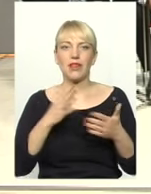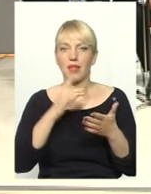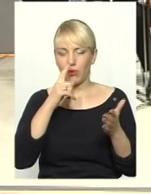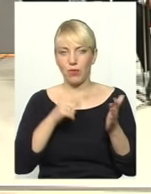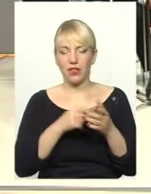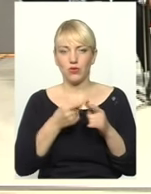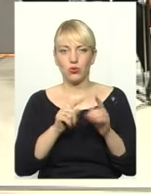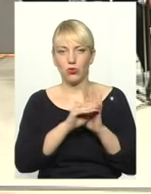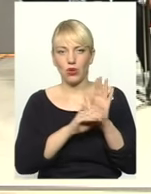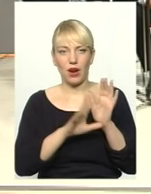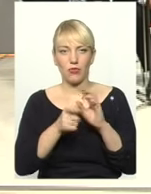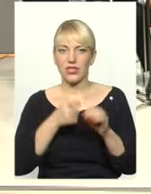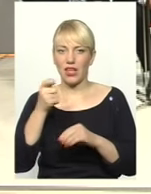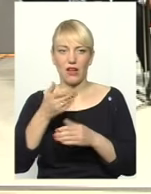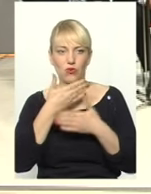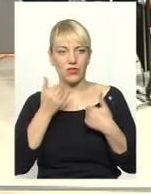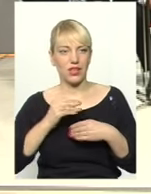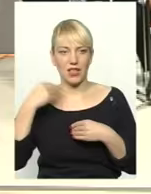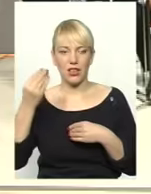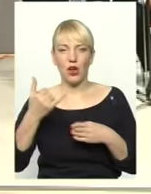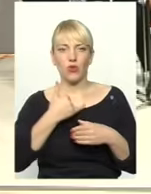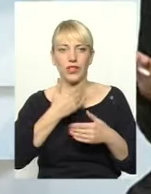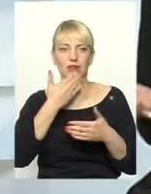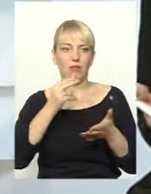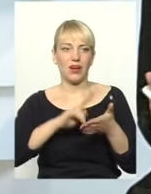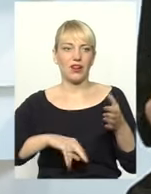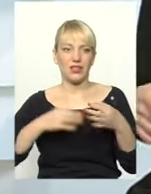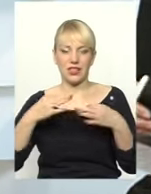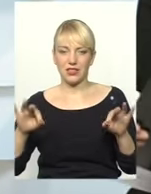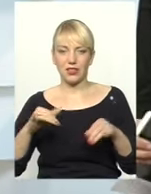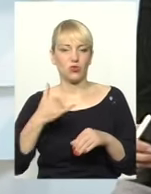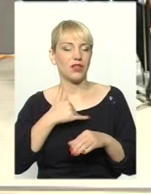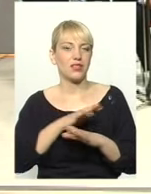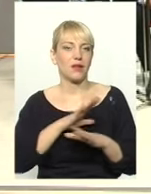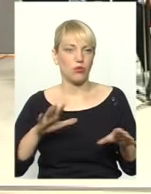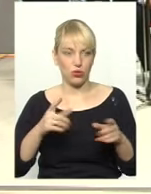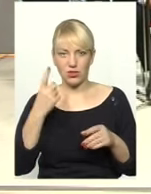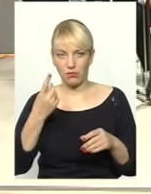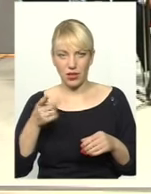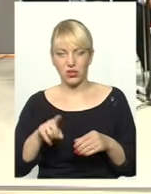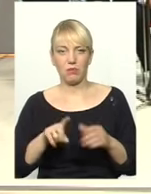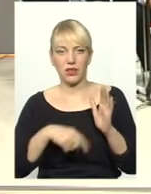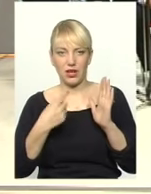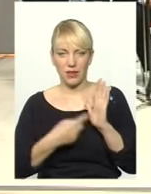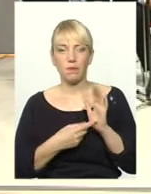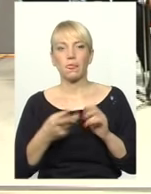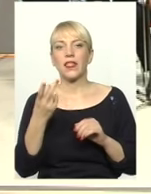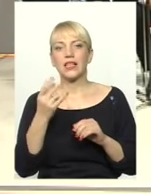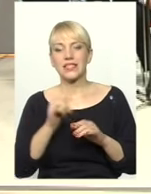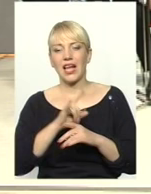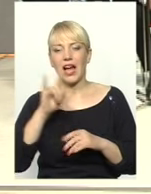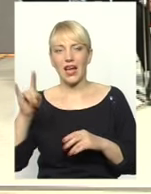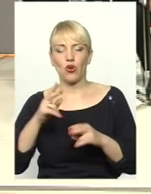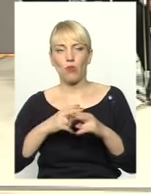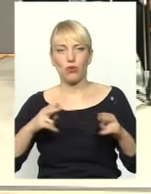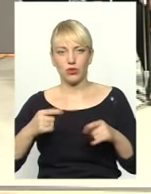в цю програму, і навіть заявку ми не подали, тому що ліцензії у не Ліцензії не було, так? це перше питання. Тому з аеропортом дуже складне